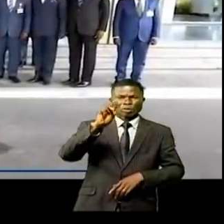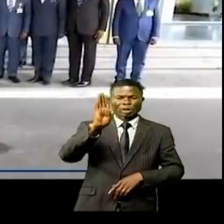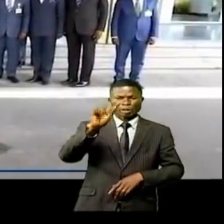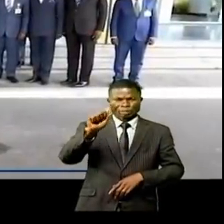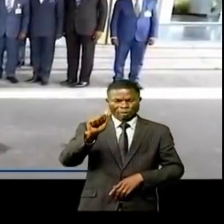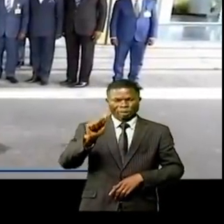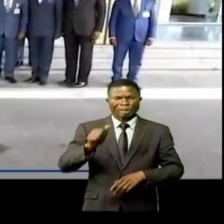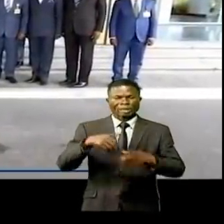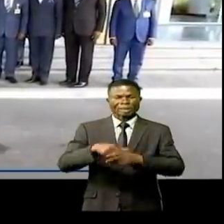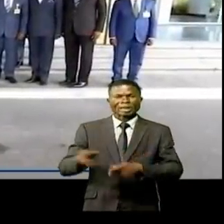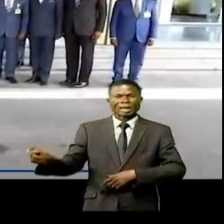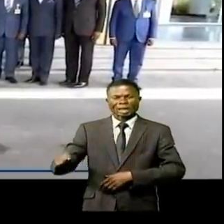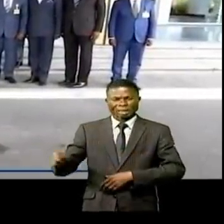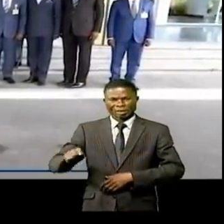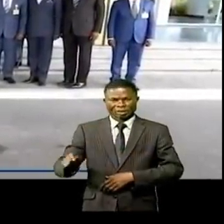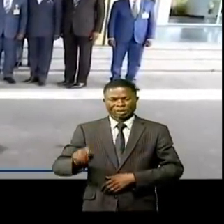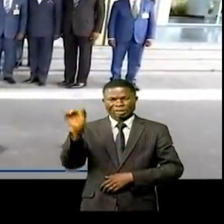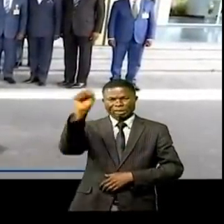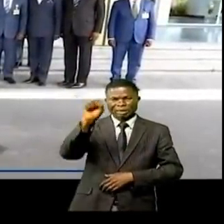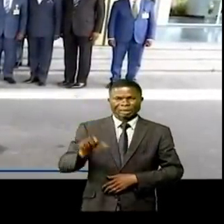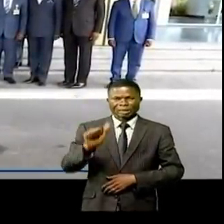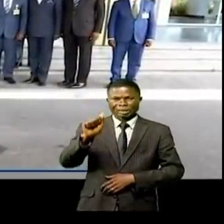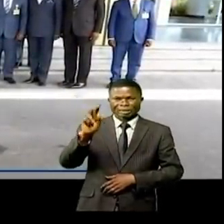Katakokombe, province du Sankourou.